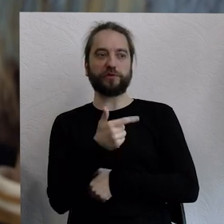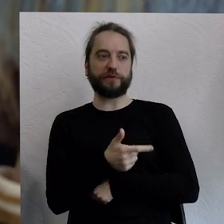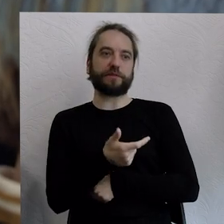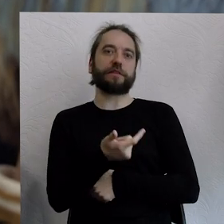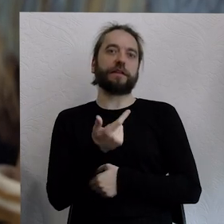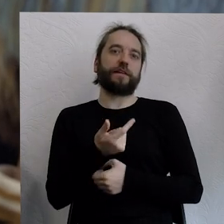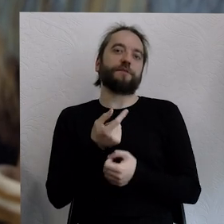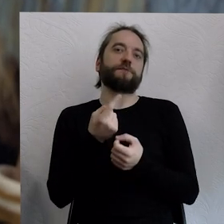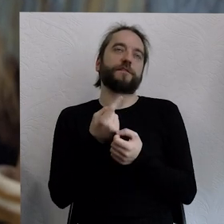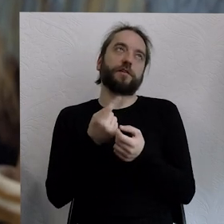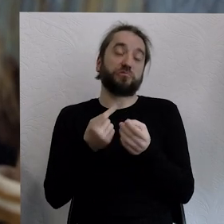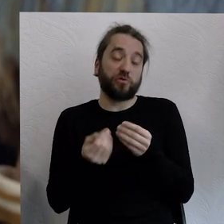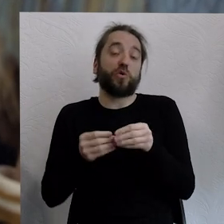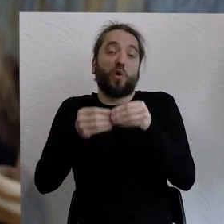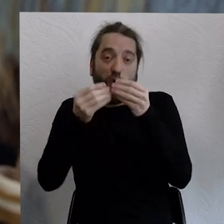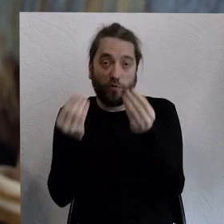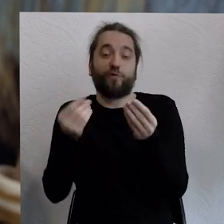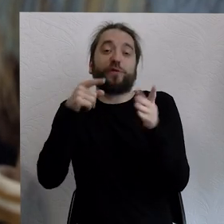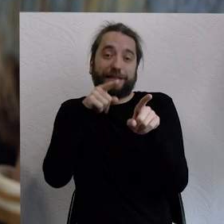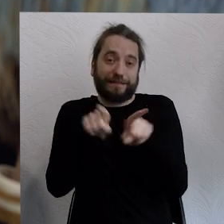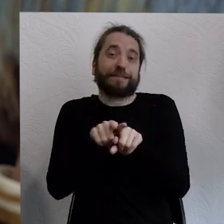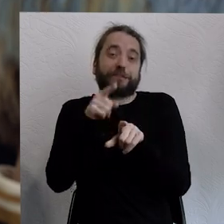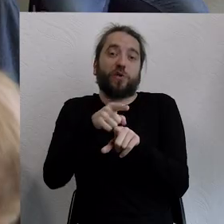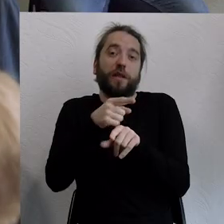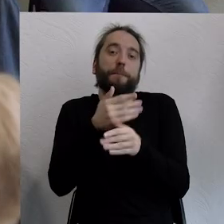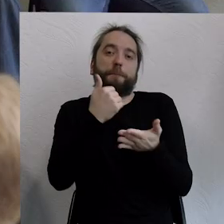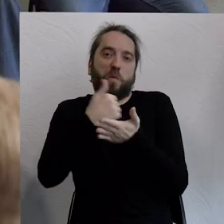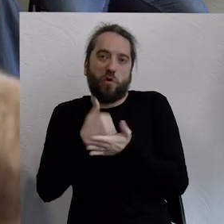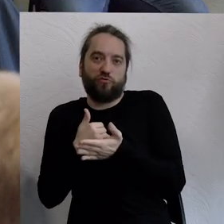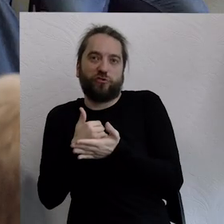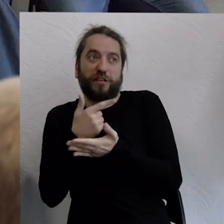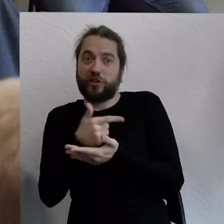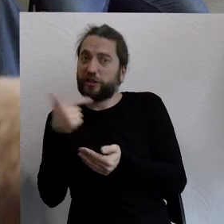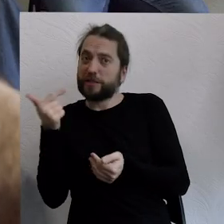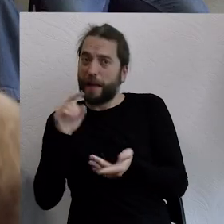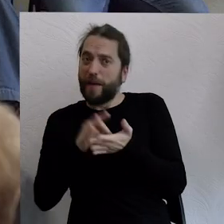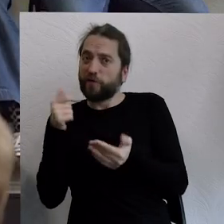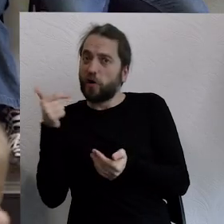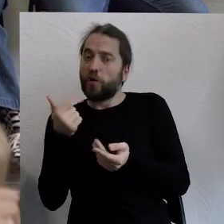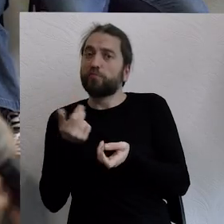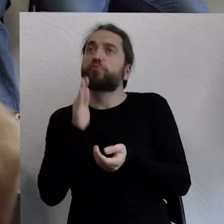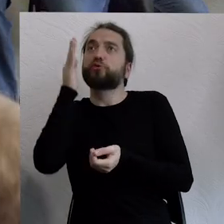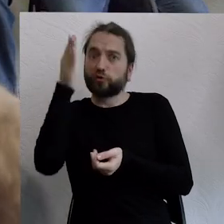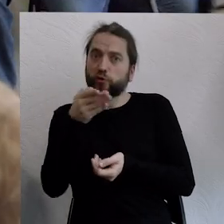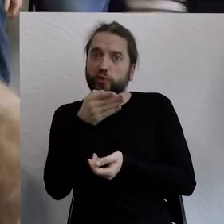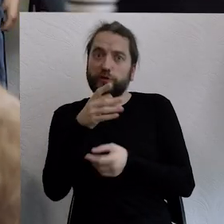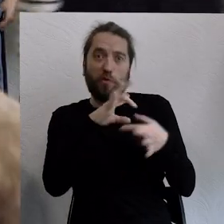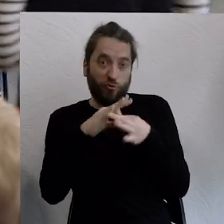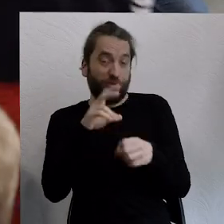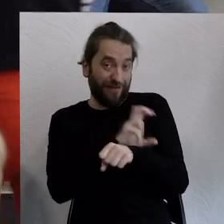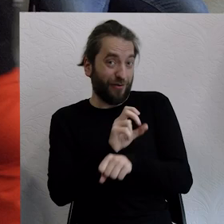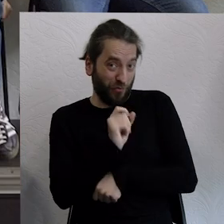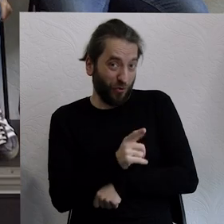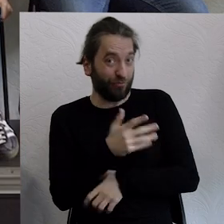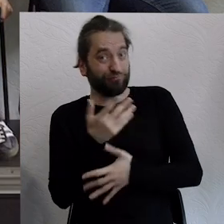rozwiązaniem do tego, żeby budować przyszłość. Dziękuję bardzo. Dziękuję. Również teraz poproszę mikrofon i